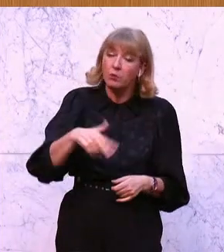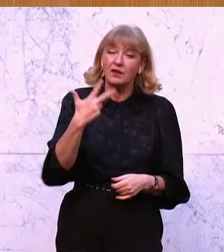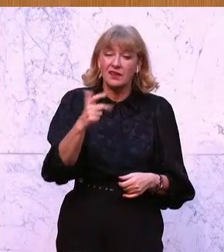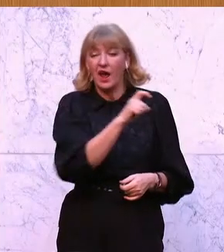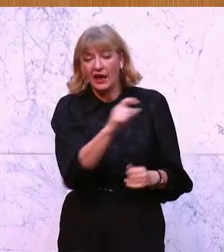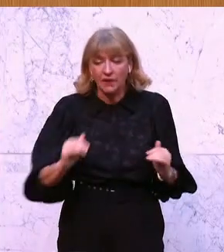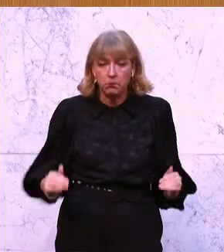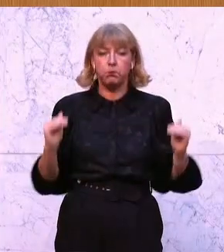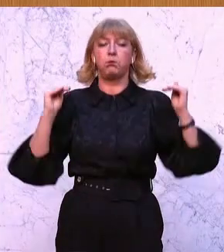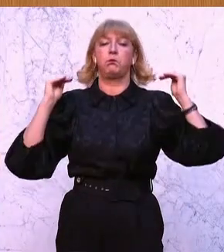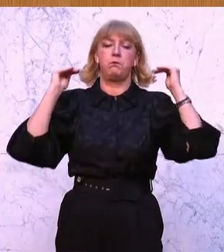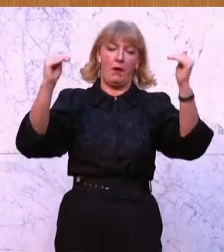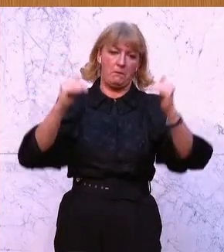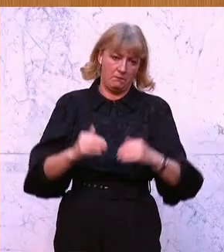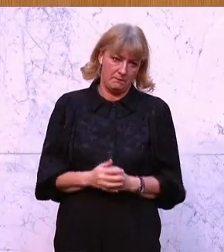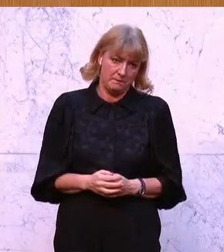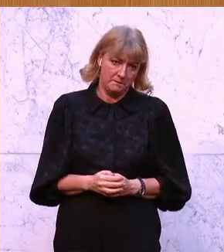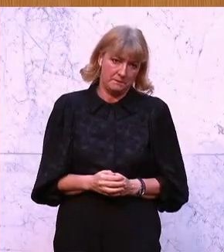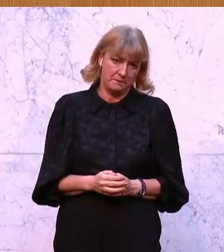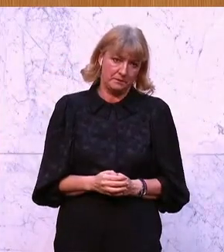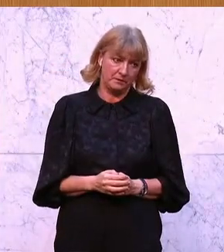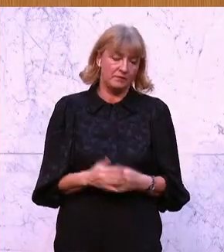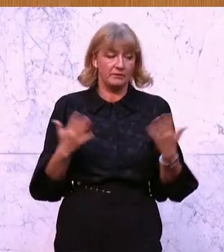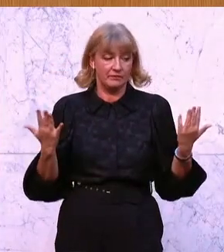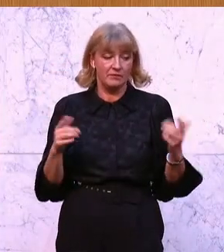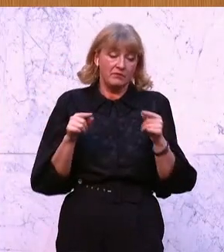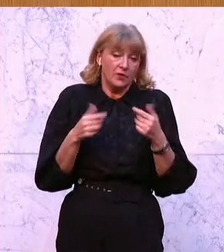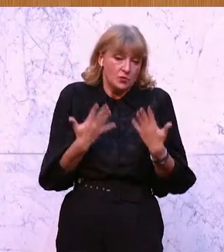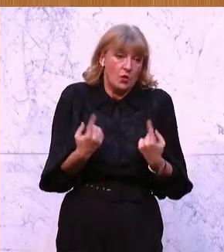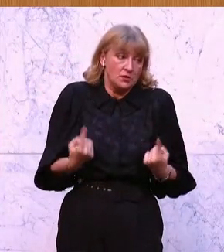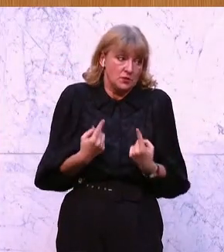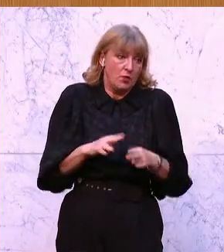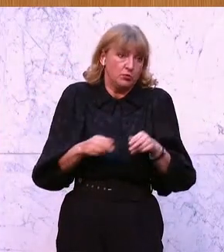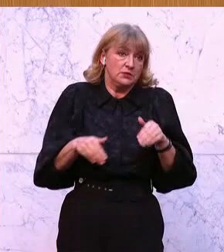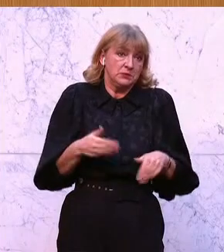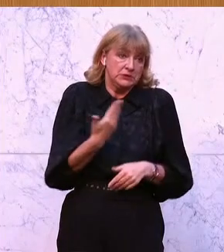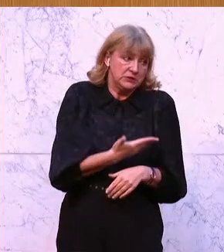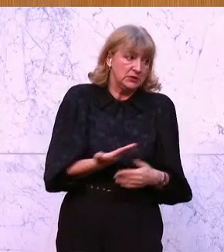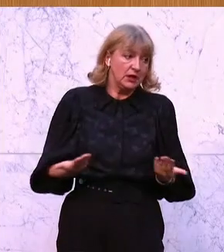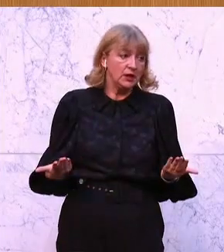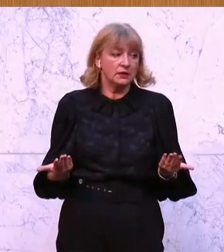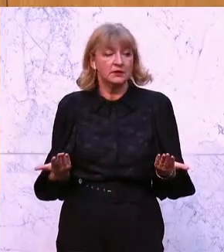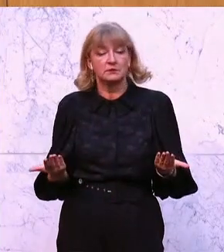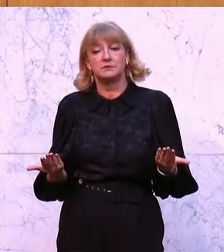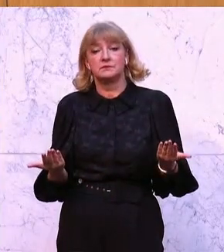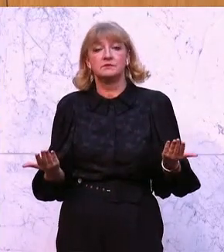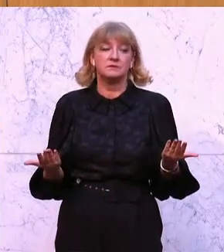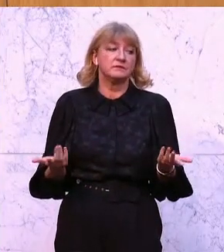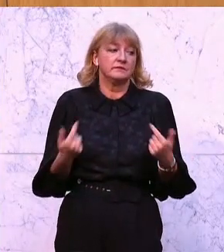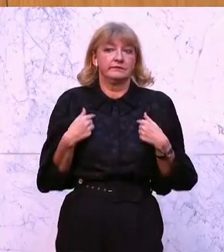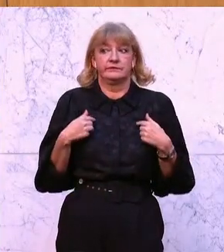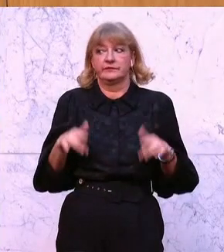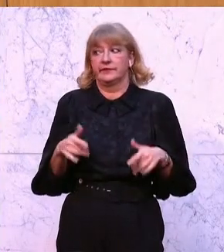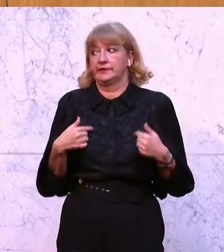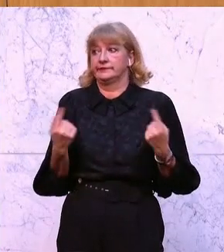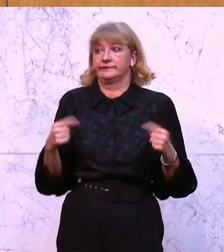Dreifache überschritten wurde. Und in dieser Situation, Herr Bundesminister, sind wir vor allem